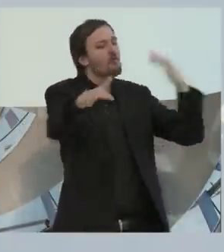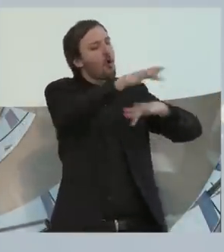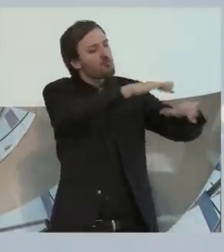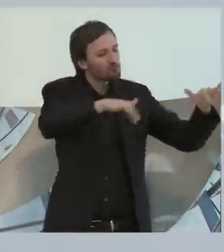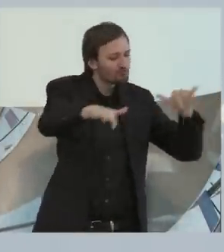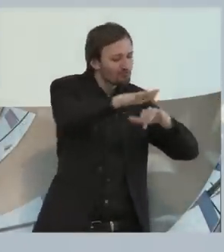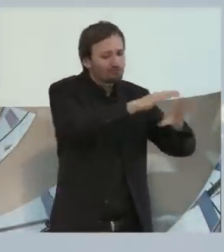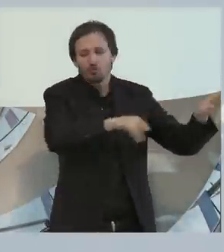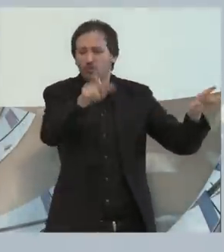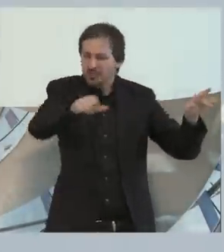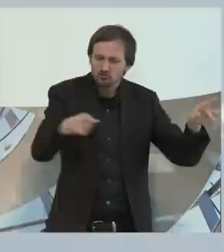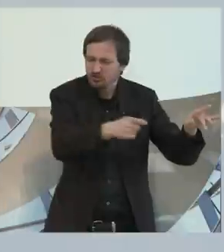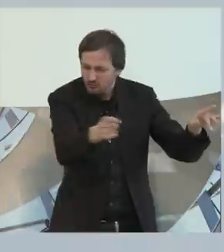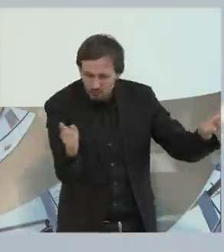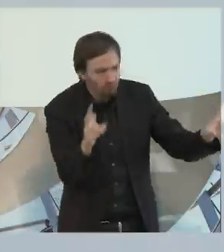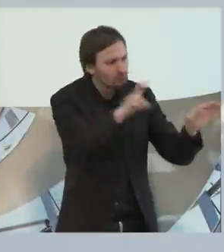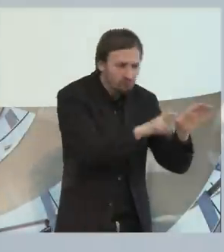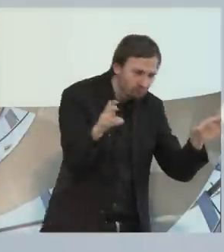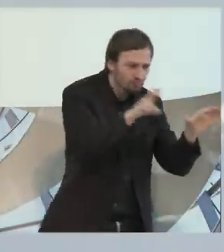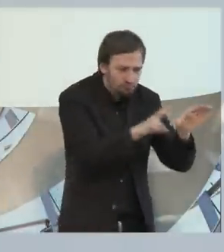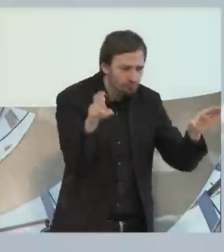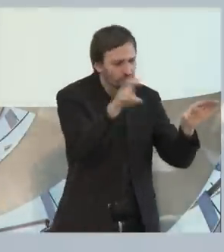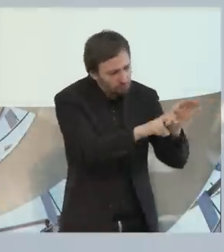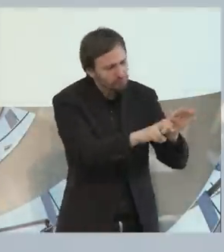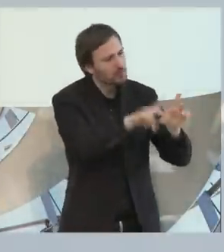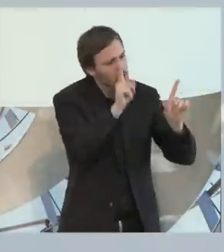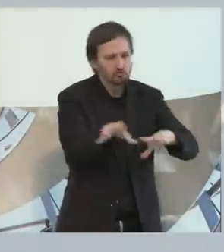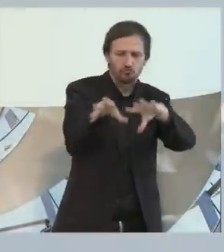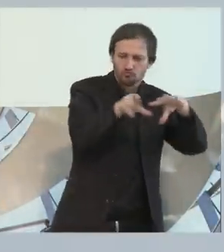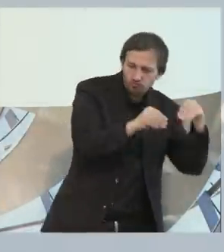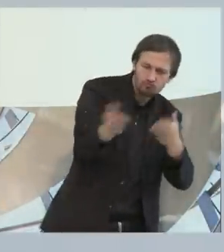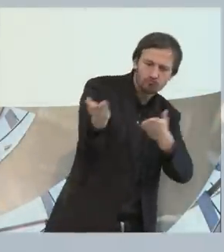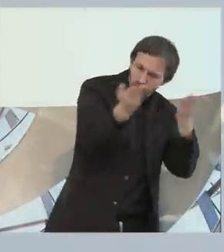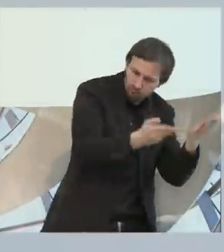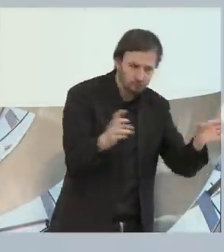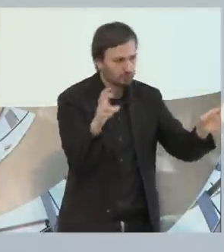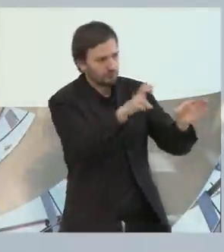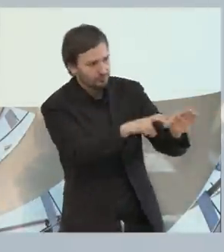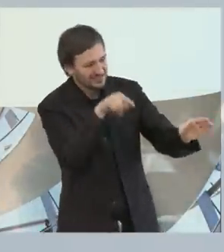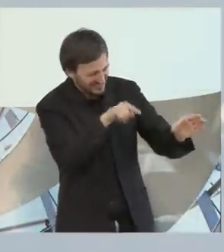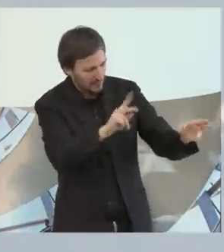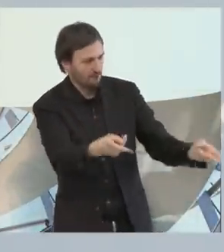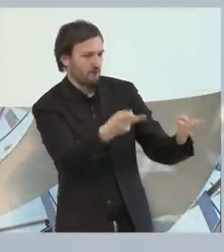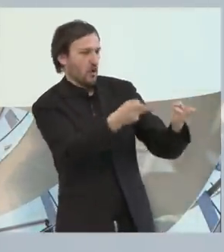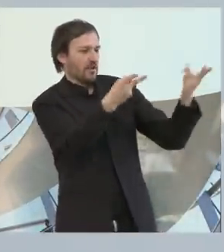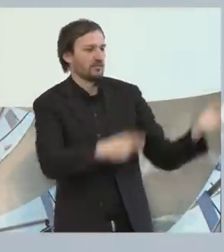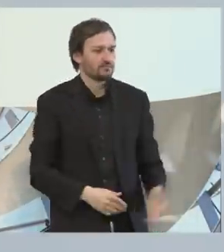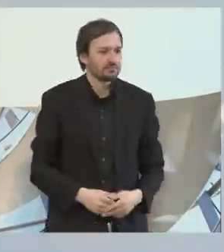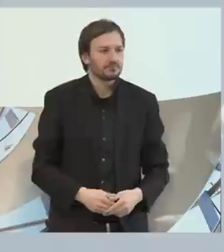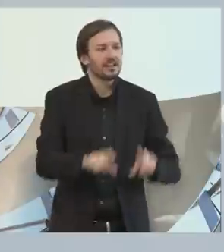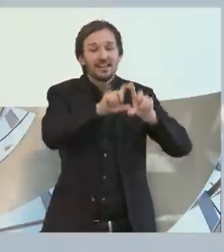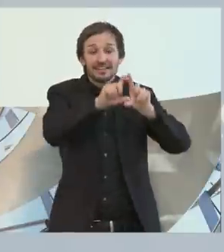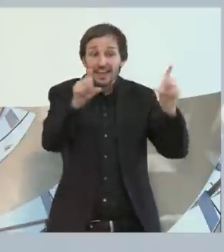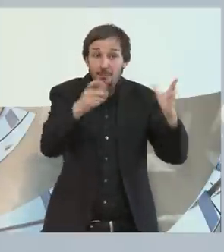sind Menschen dann auch besonders mit ihrer Teilhabe gefordert. Und dort sind sie auch zu fördern. Es geht um das